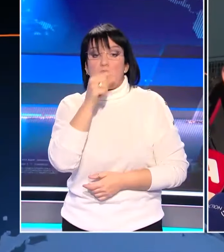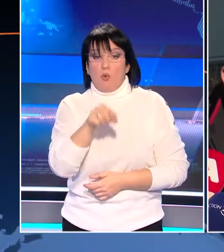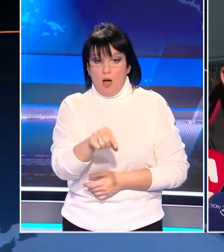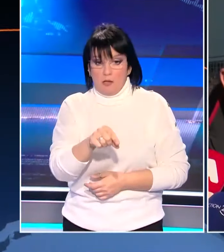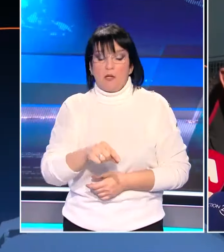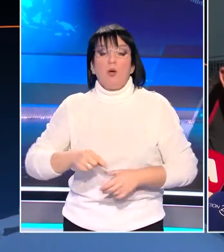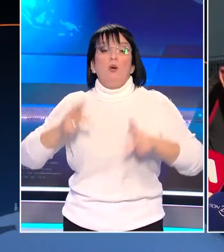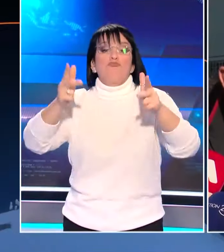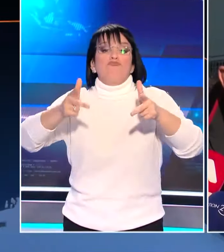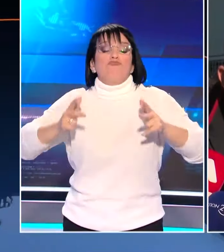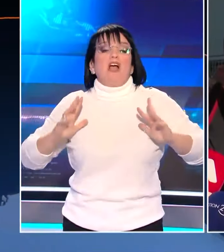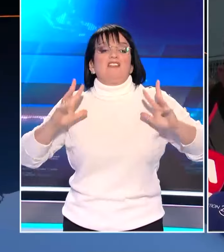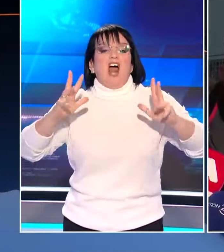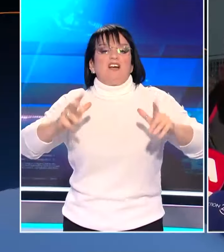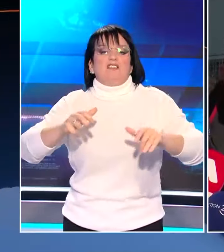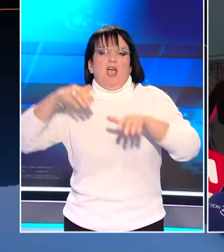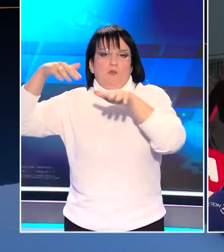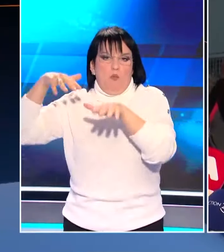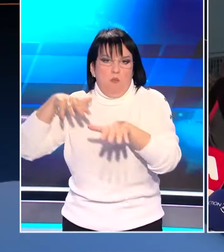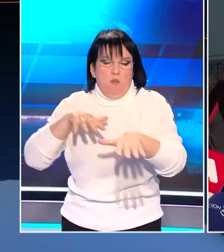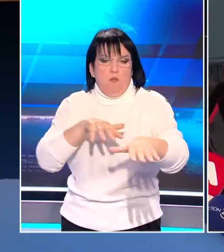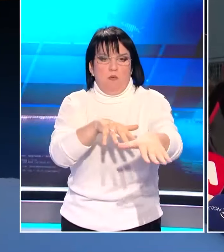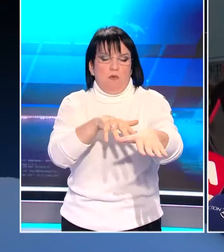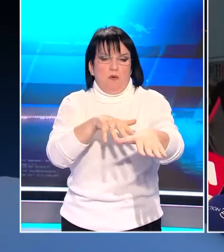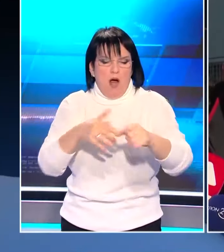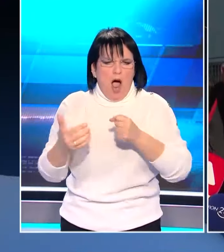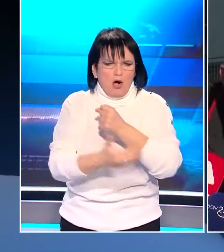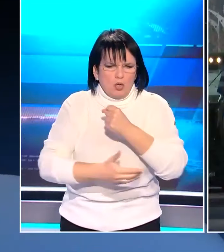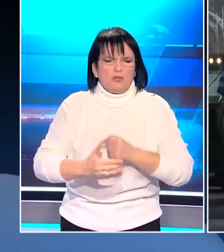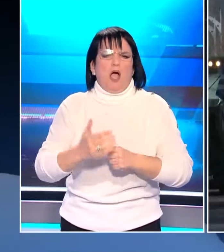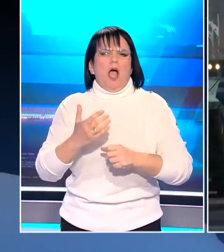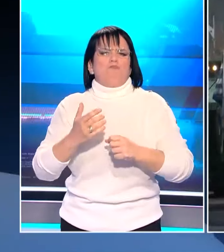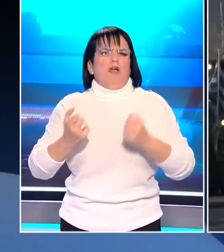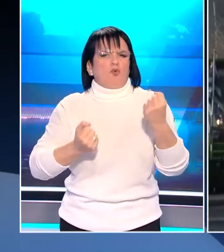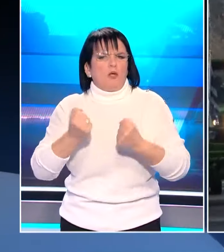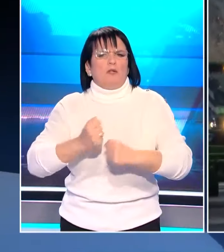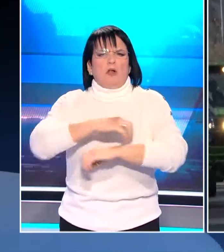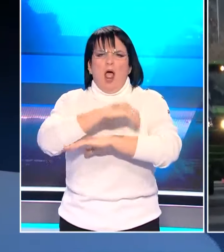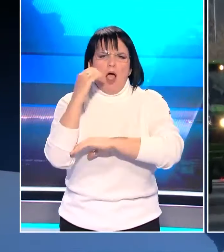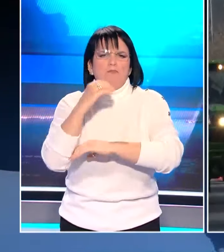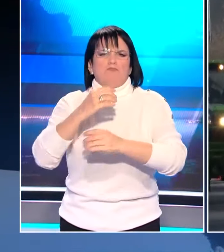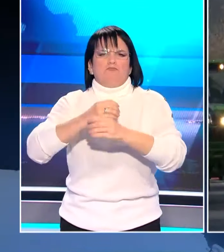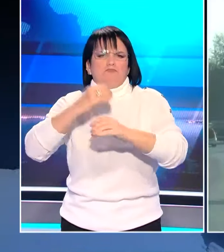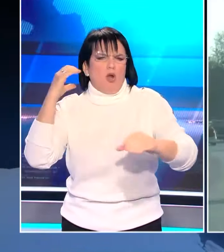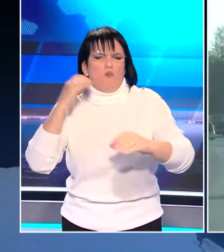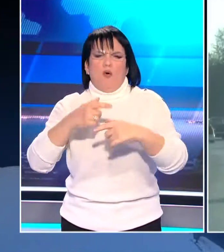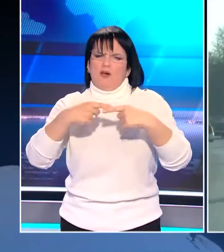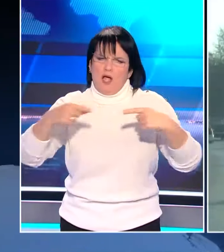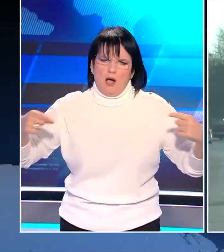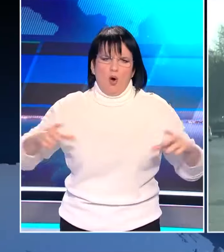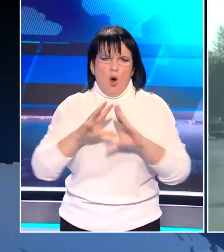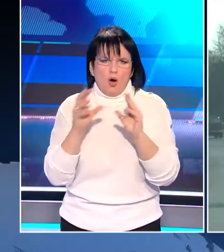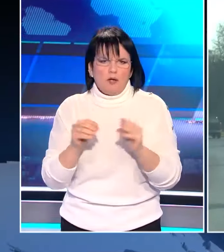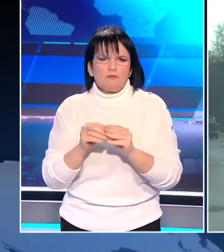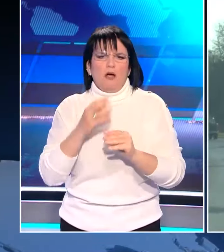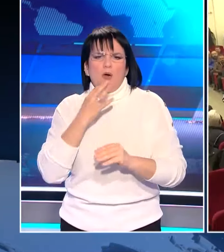με τα τρακτέρ μας, με αγροτικά αυτοκίνητα, με λεωφορεία. Ο Κίβος ερήφθη για το Πανααγροτικό Συλλαλητήριο στην Αθήνα